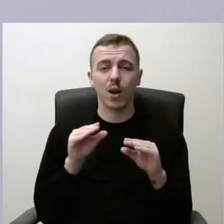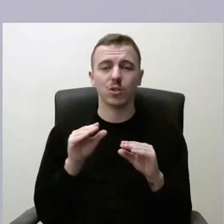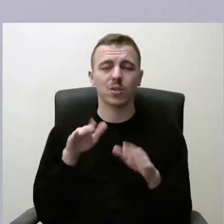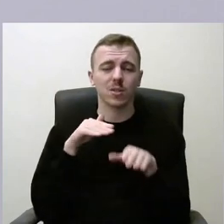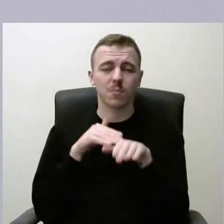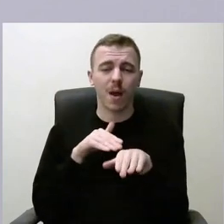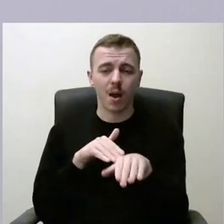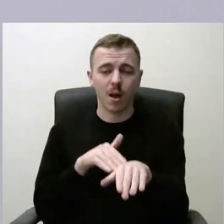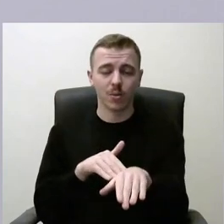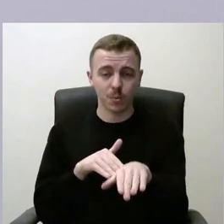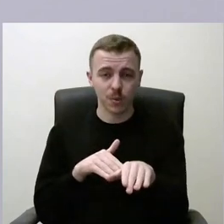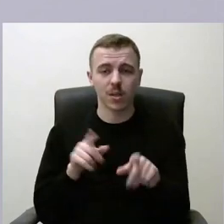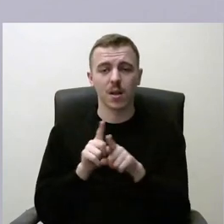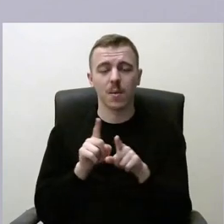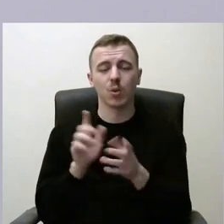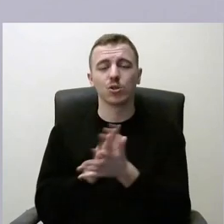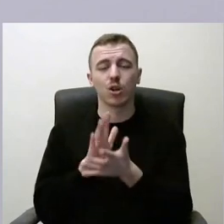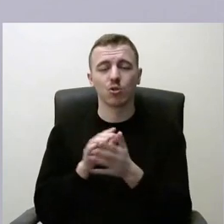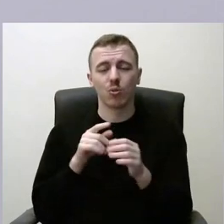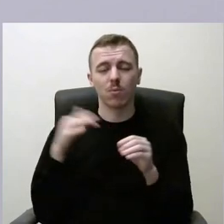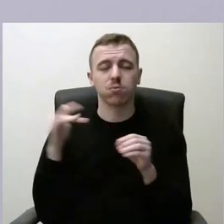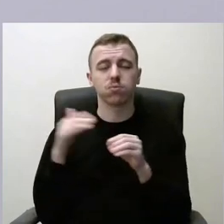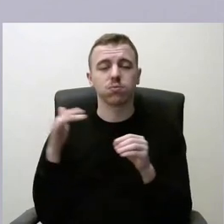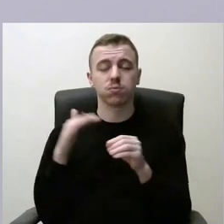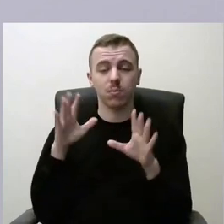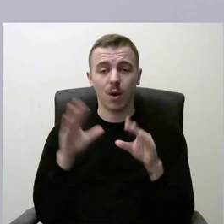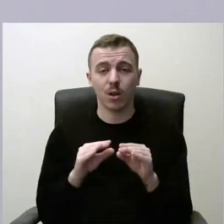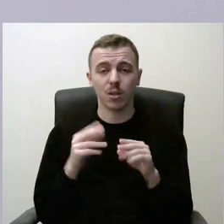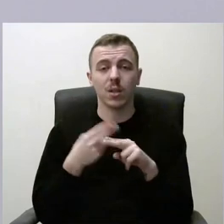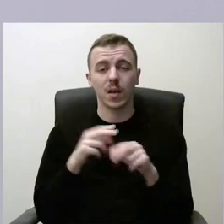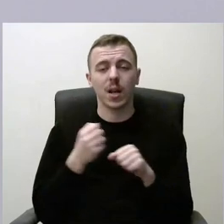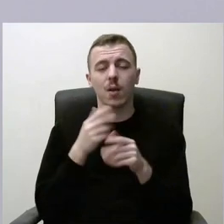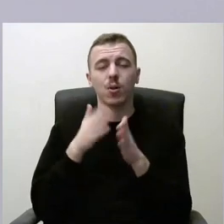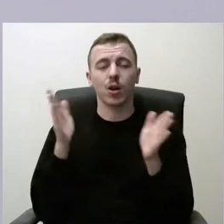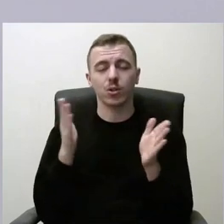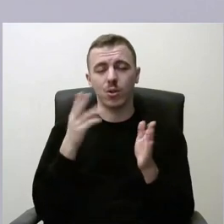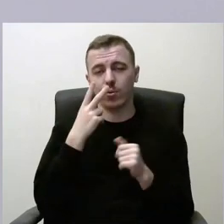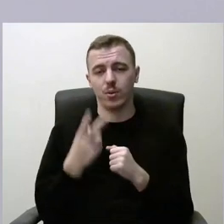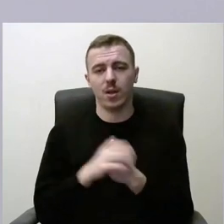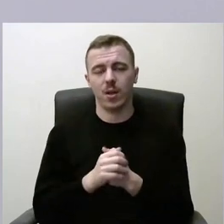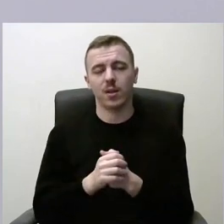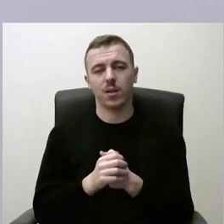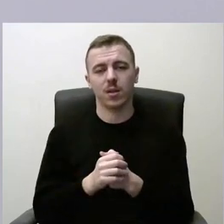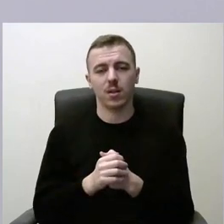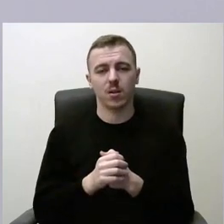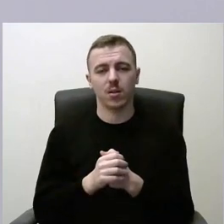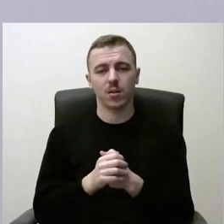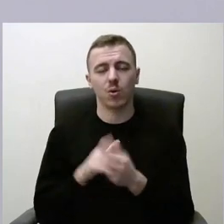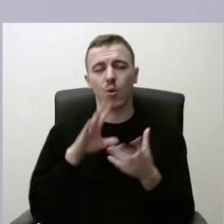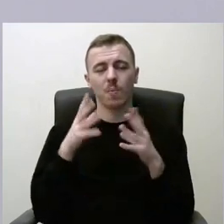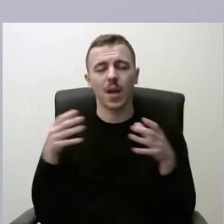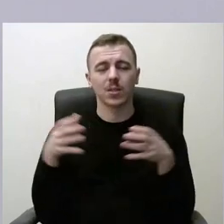transporto, mažinant užtarštumą ir kitus dalykus. Reikia plačiau truputėlį ir kompleksiškai dirbti,